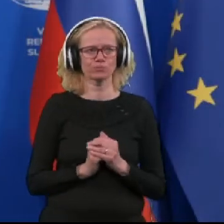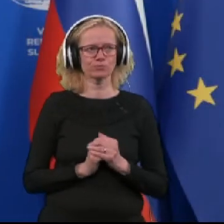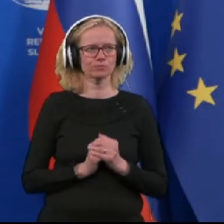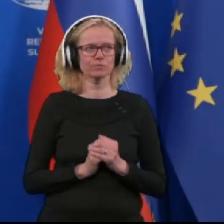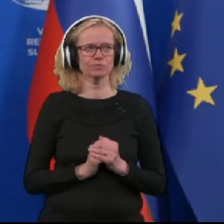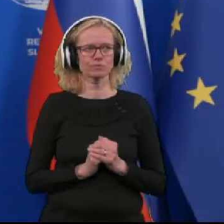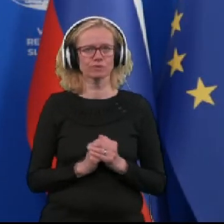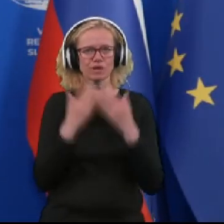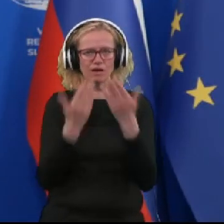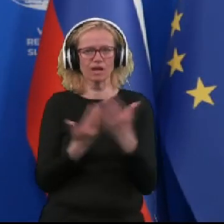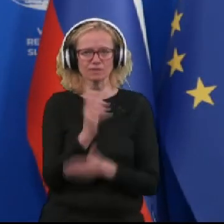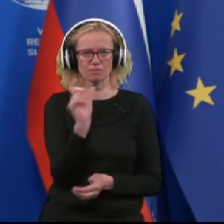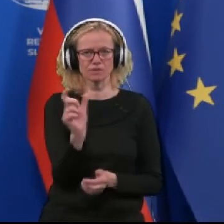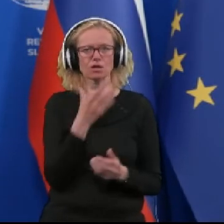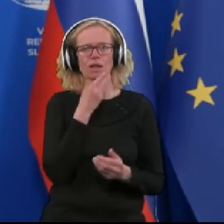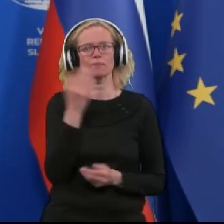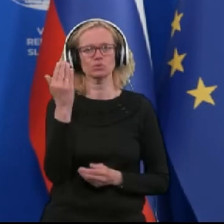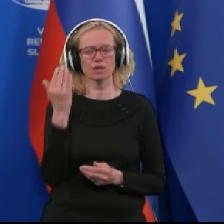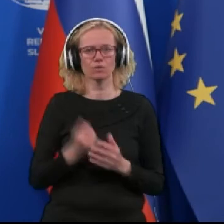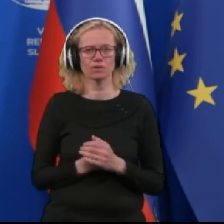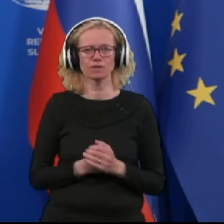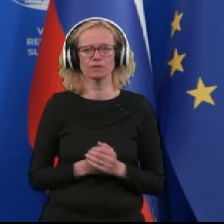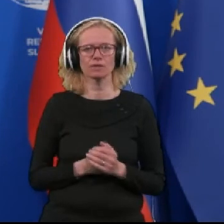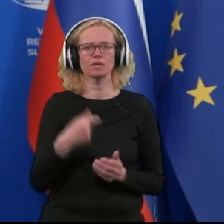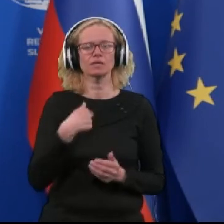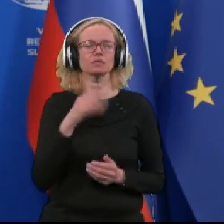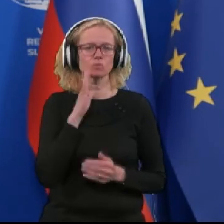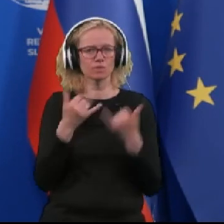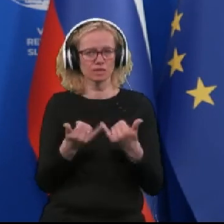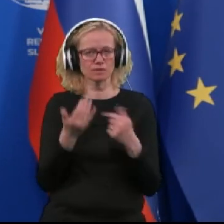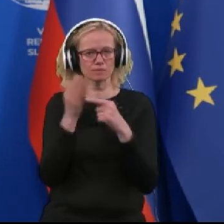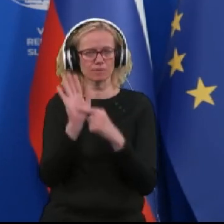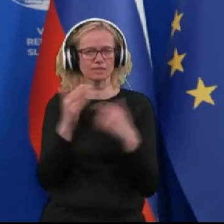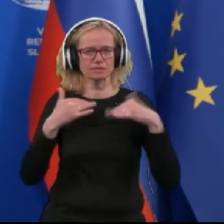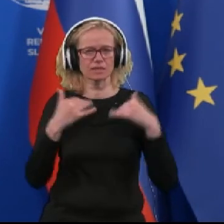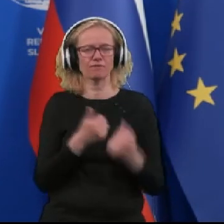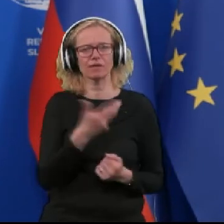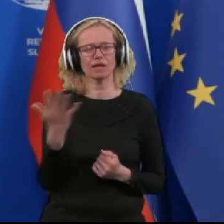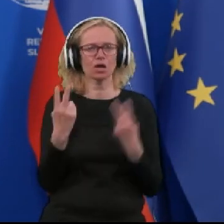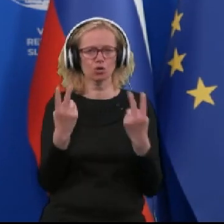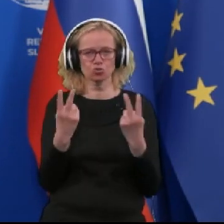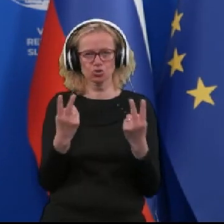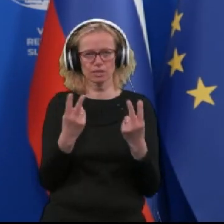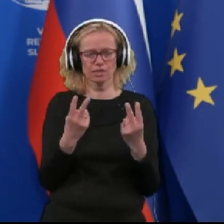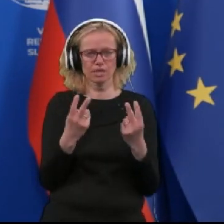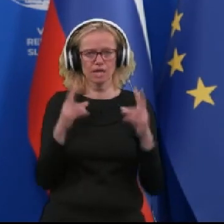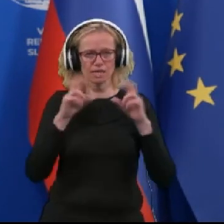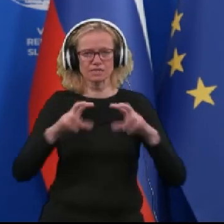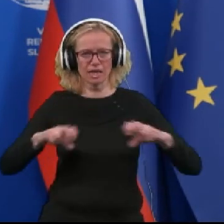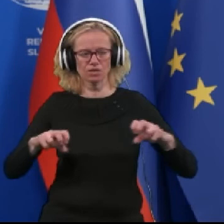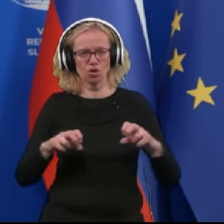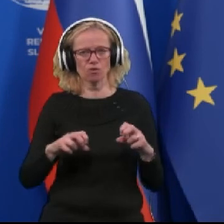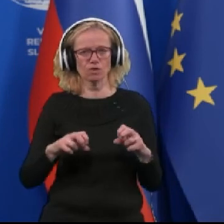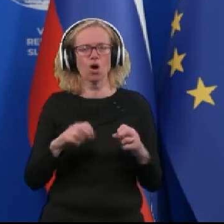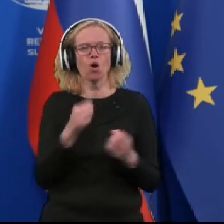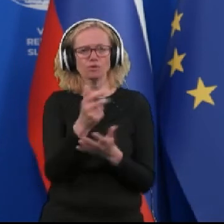Hvala za besedo in lepo zdrav. Jaz bom danes predstavila nekaj ključnih izsledkov raziskave o oceni